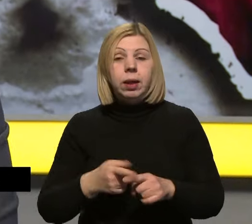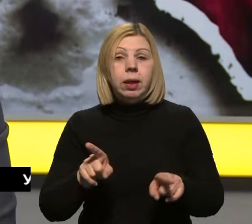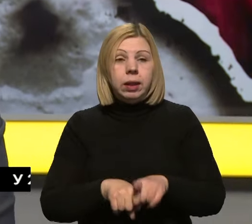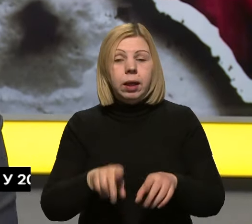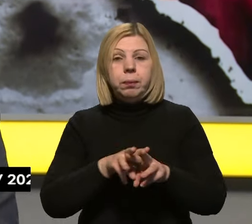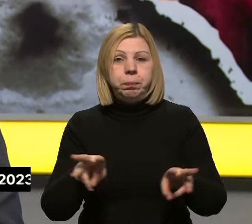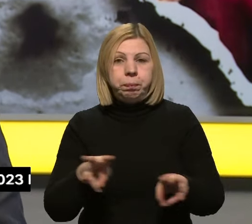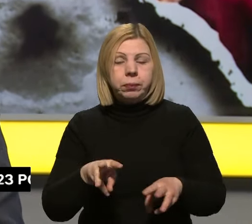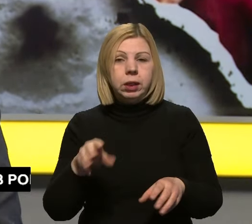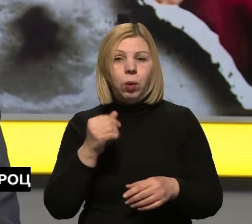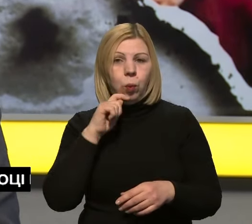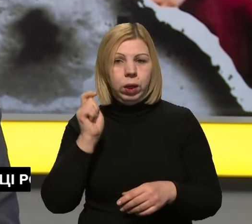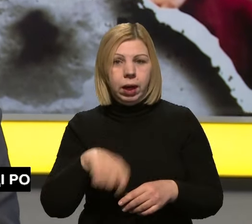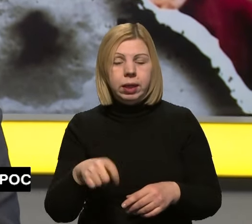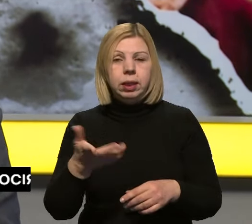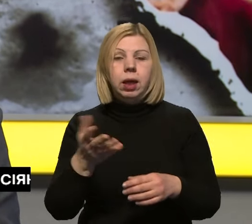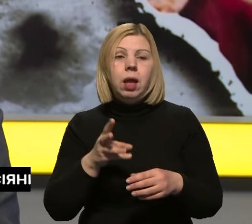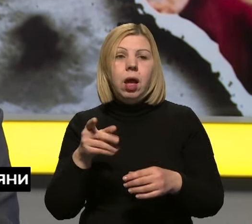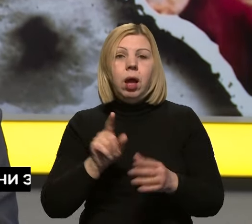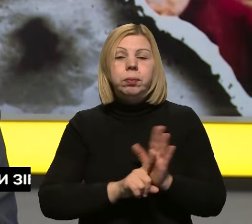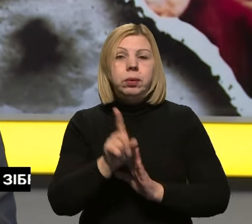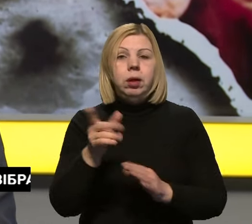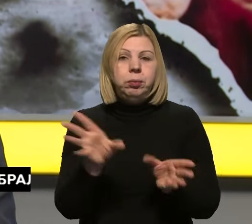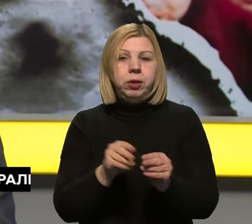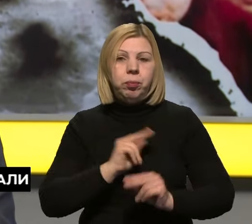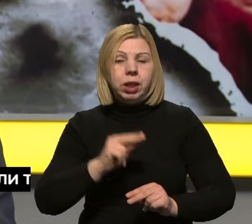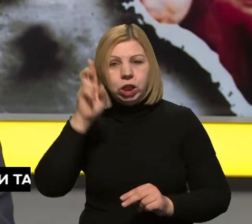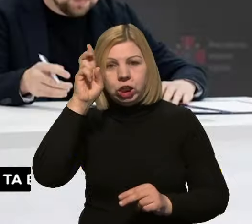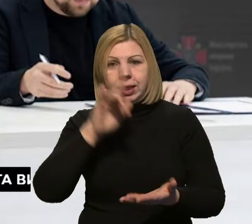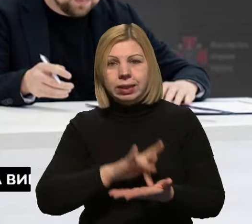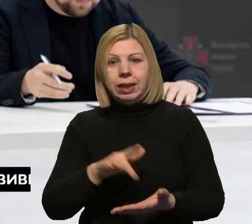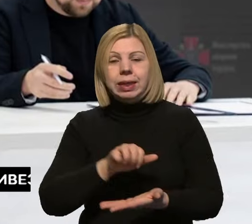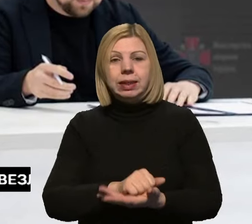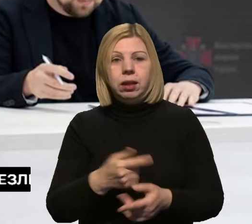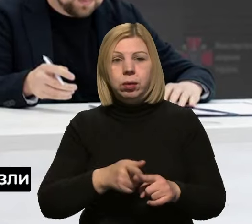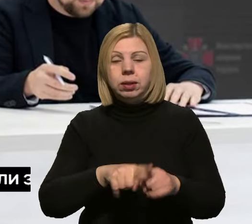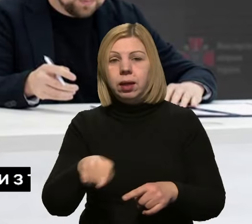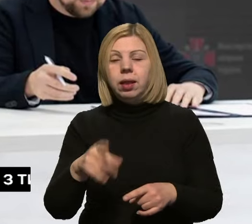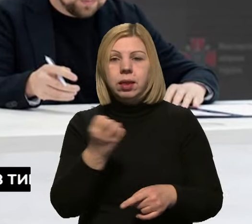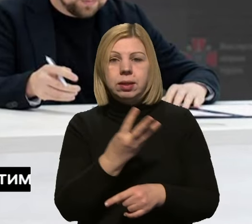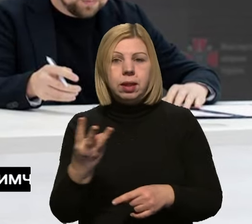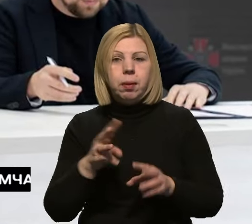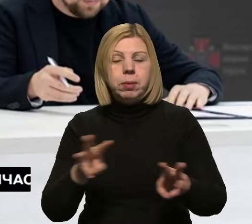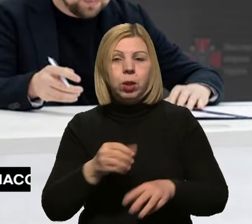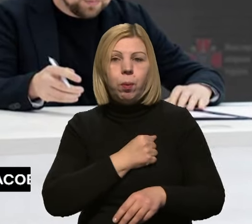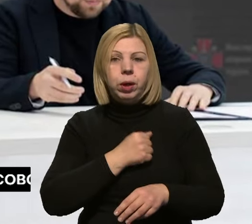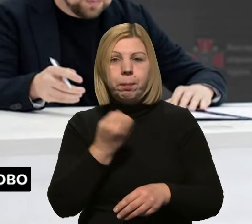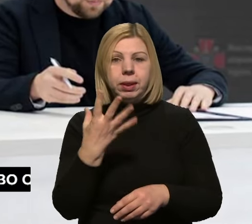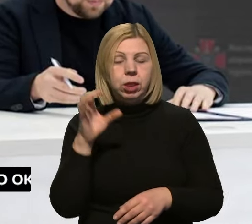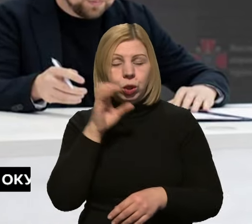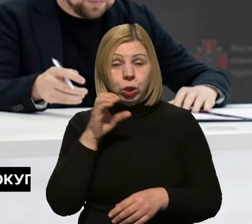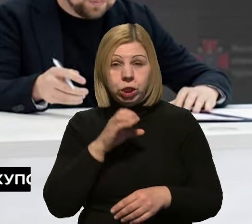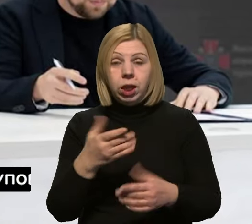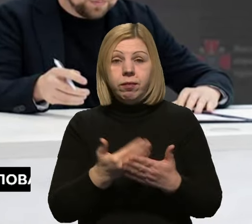Міністерство оборони України спільно з Робота.UA розпочали співпрацю з Державним центром зайнятості. Про це йдеться на сайті Міноборони 15 січня.